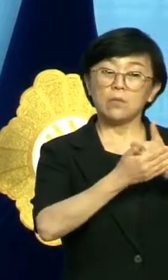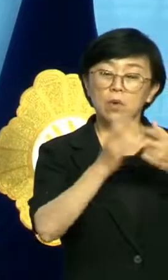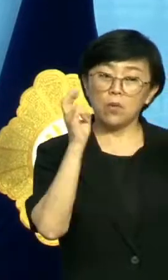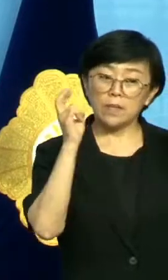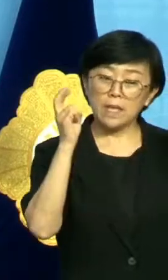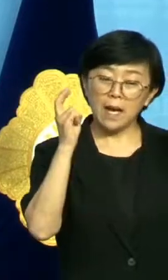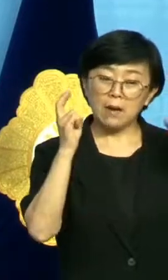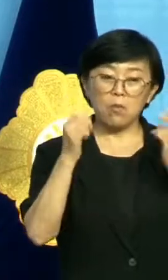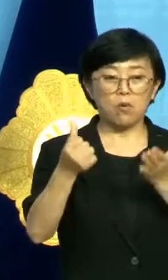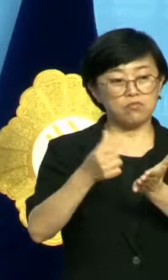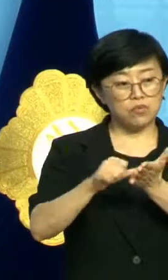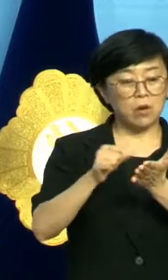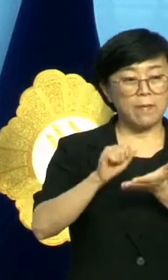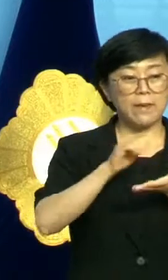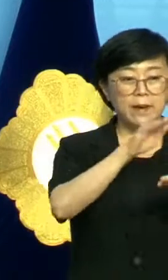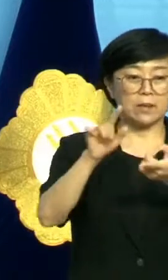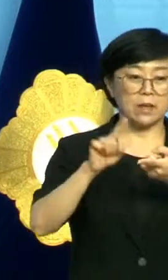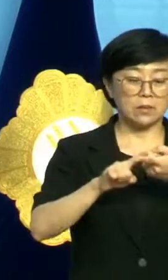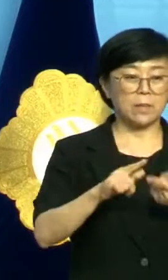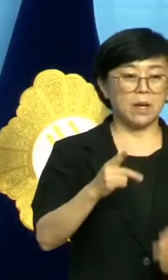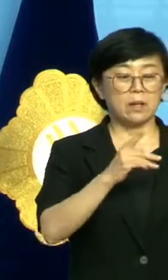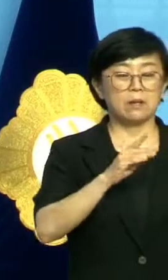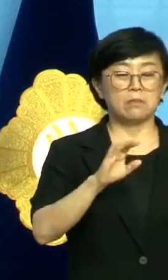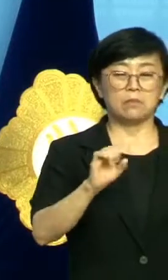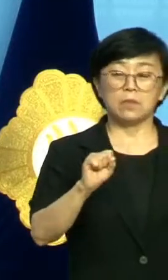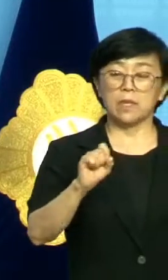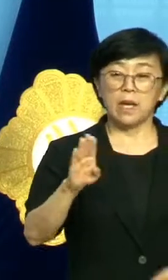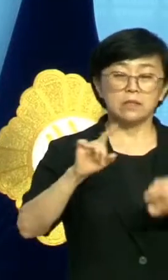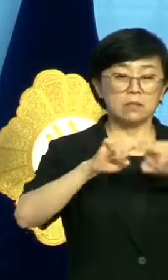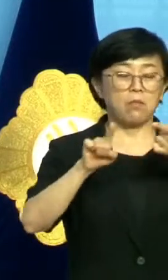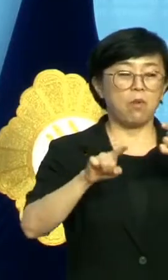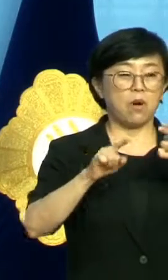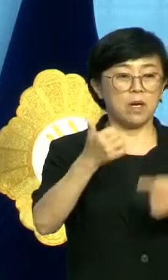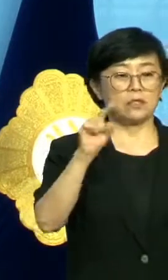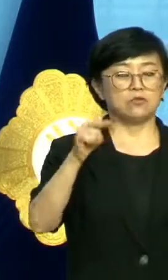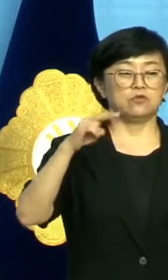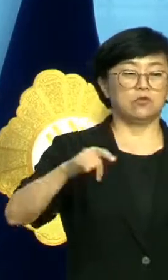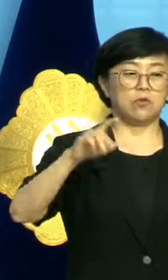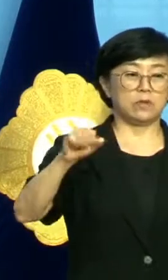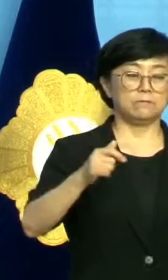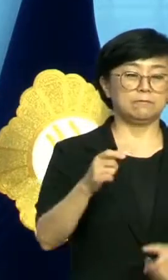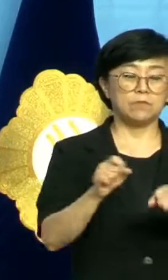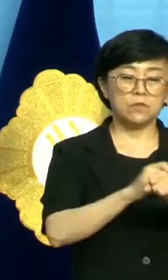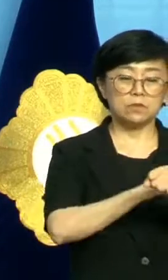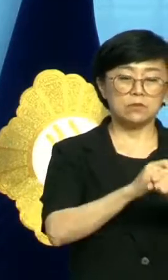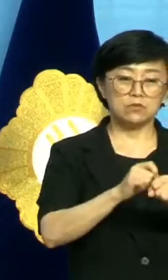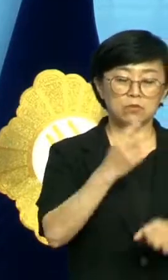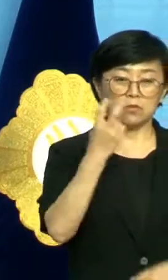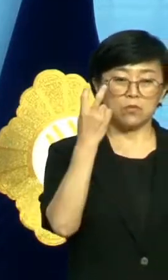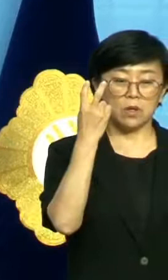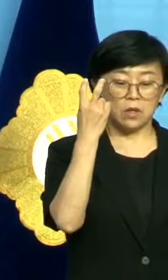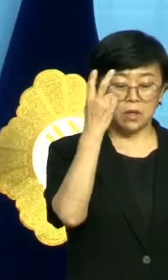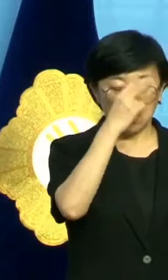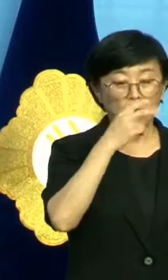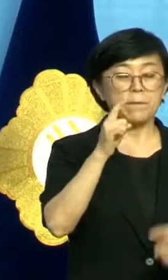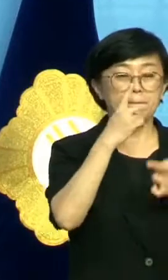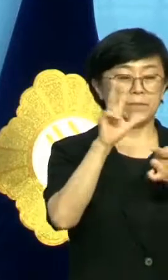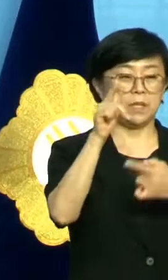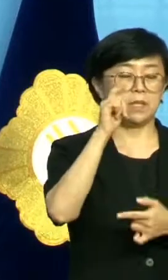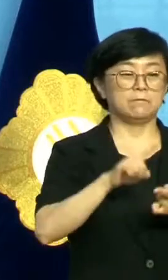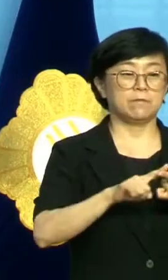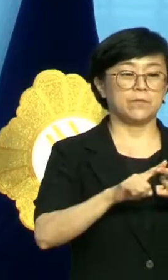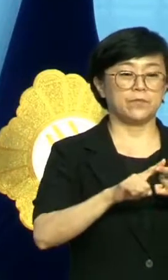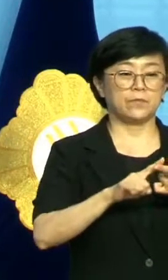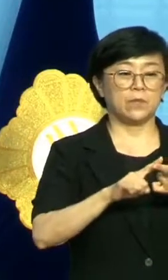납품업체 직원, KPS 협력업체 직원, 한수원 특수경비 등이다. 이는 양남면 대체기와